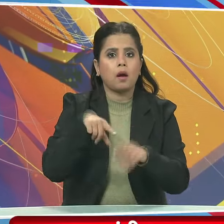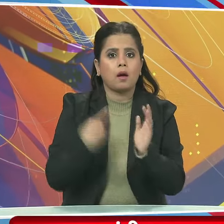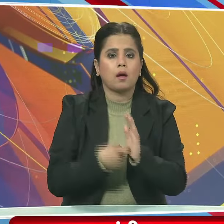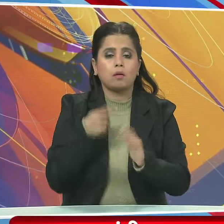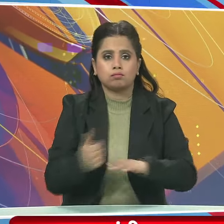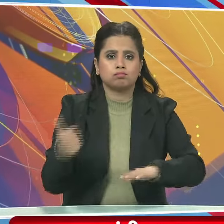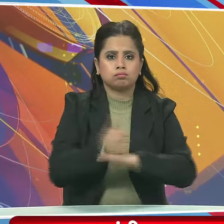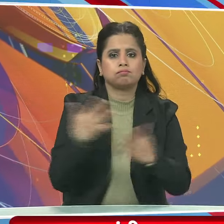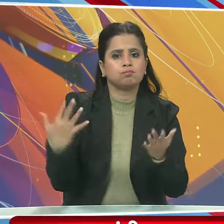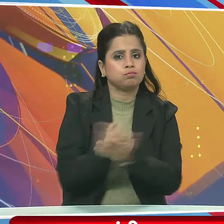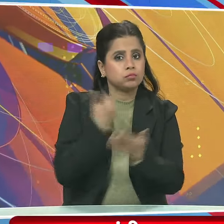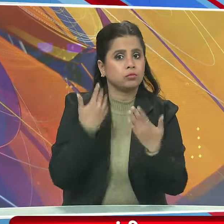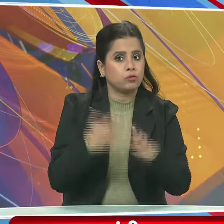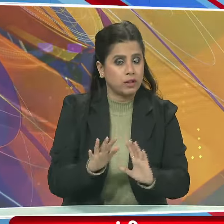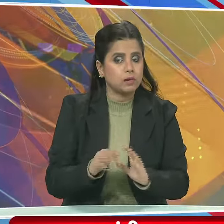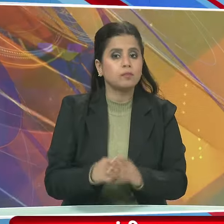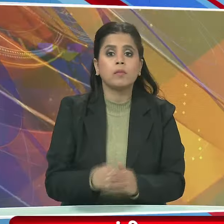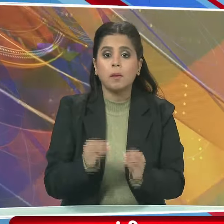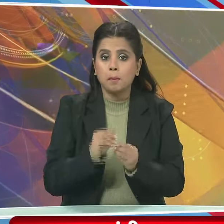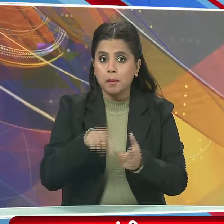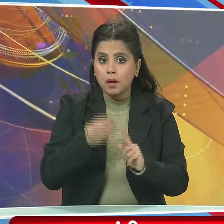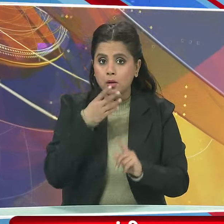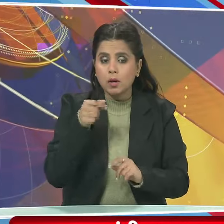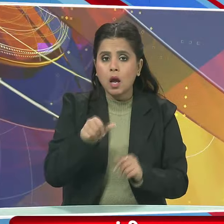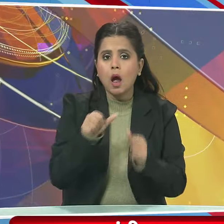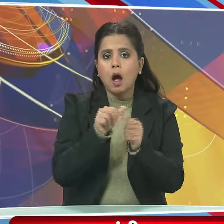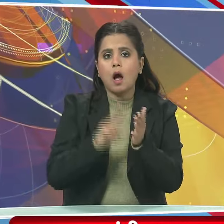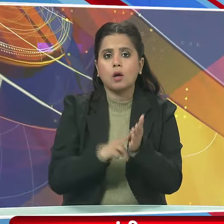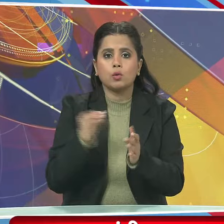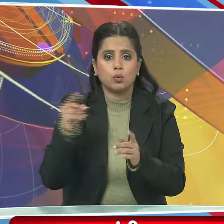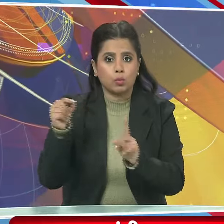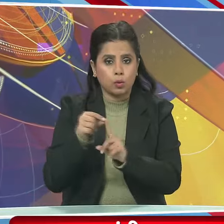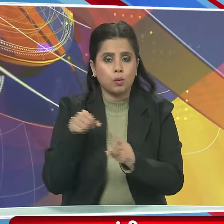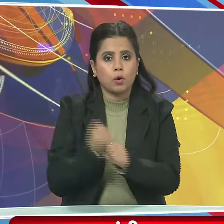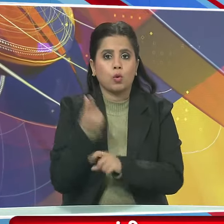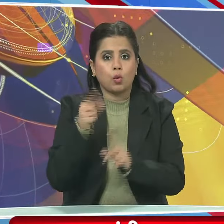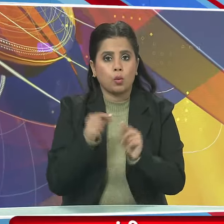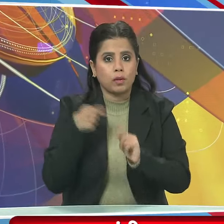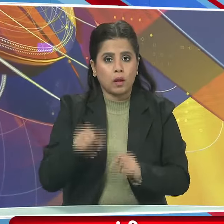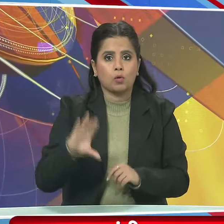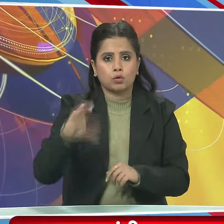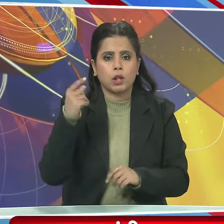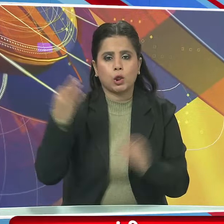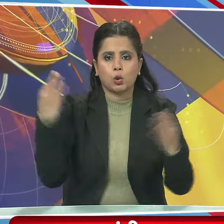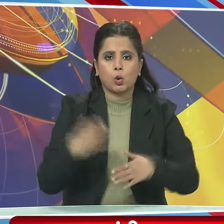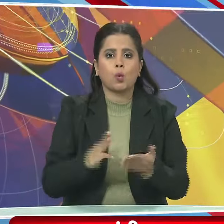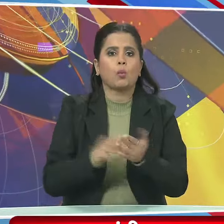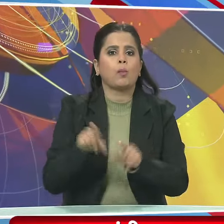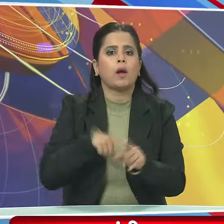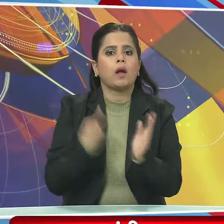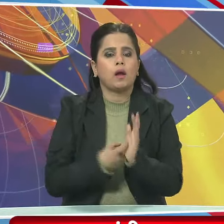पदबर कबजा किया भाशपा के अनूद गुपता अब होंगे चंडिगड के नए मेयर